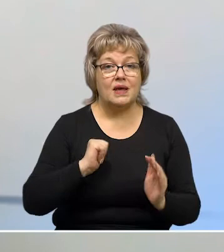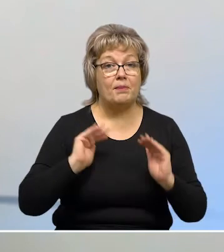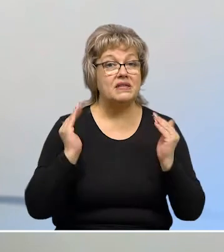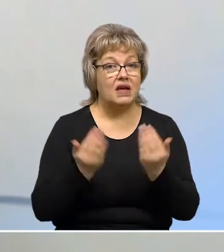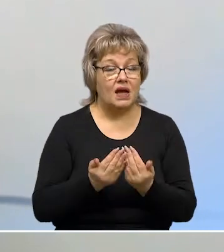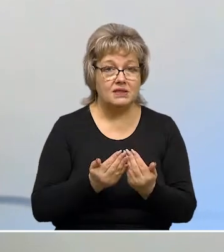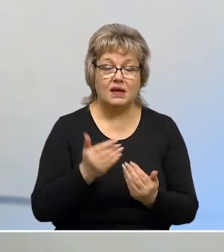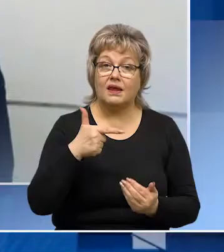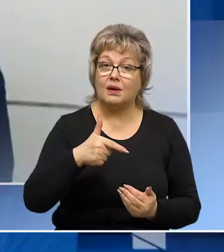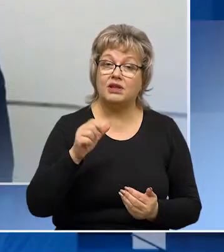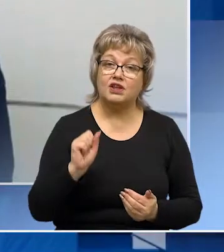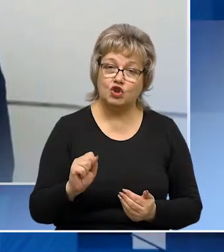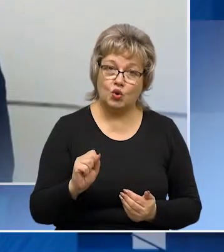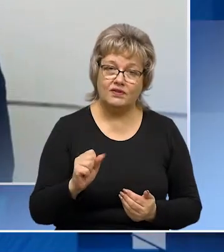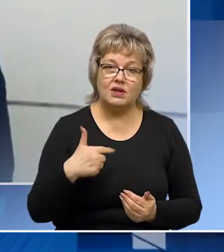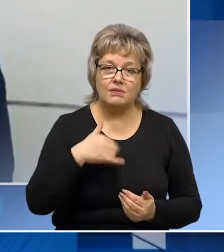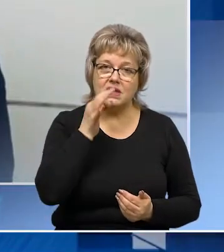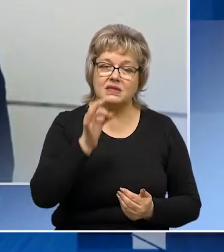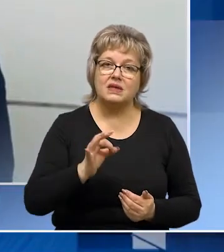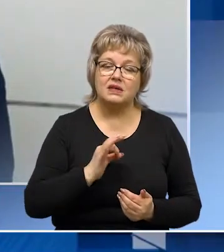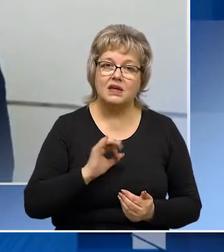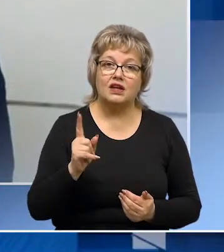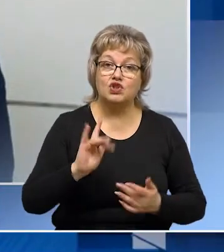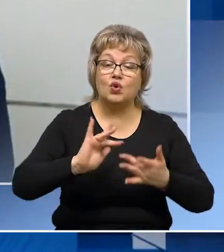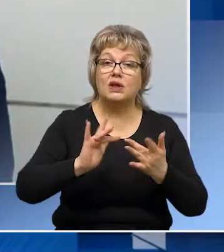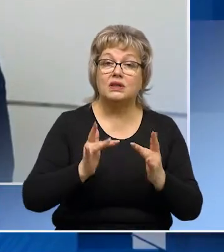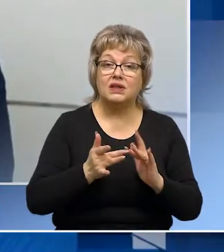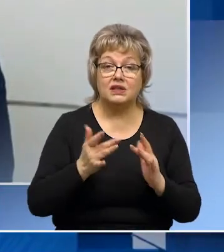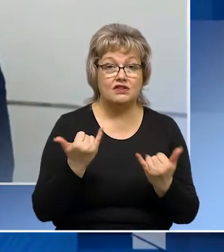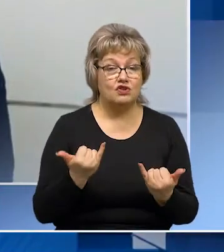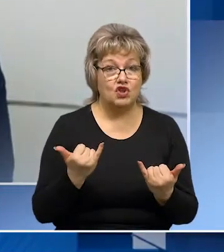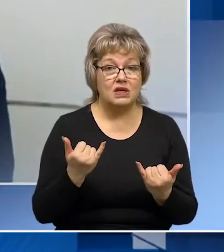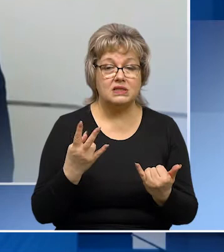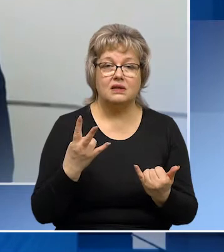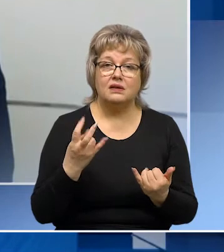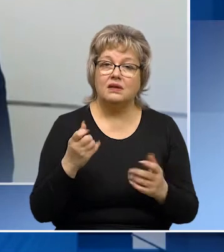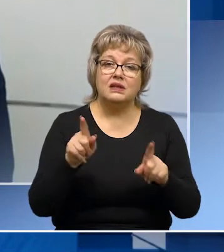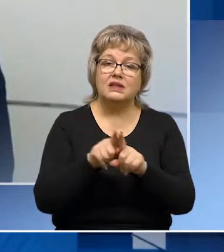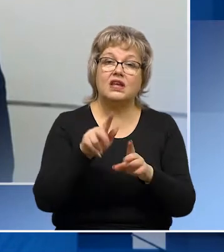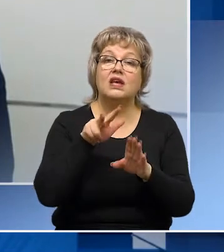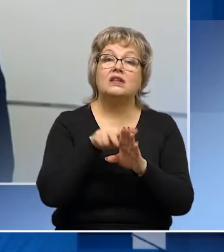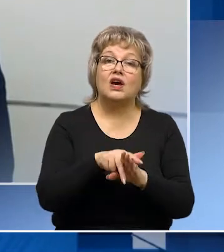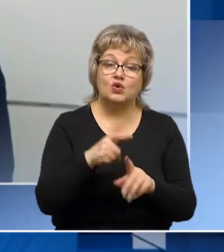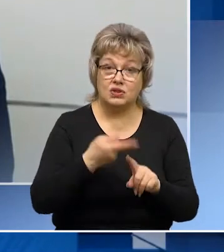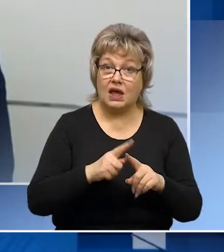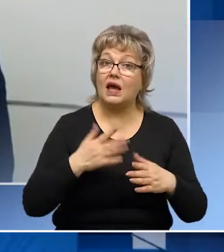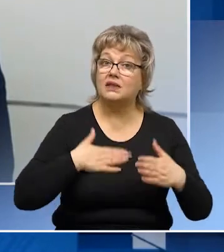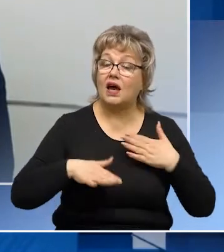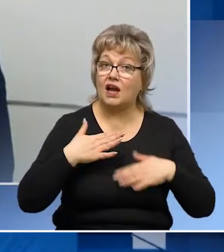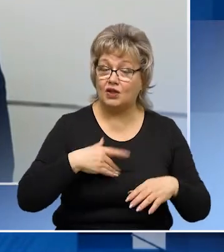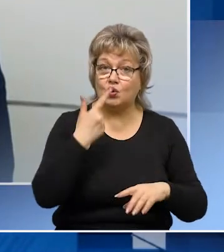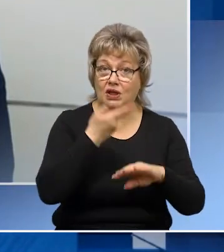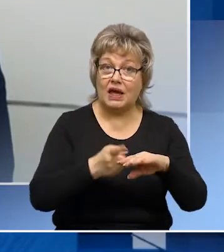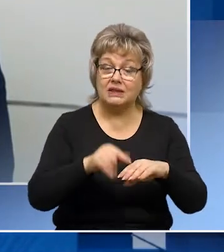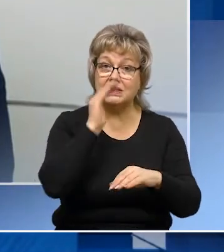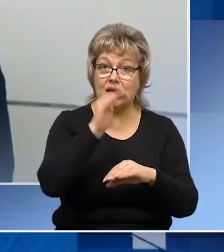самоизоляции. Герман Анатольевич, ну, вы сказали, что сеть у нас сейчас не на пиковые нагрузки, и это, конечно же, радует,